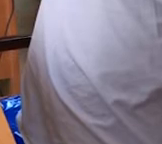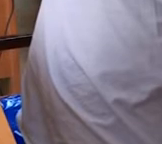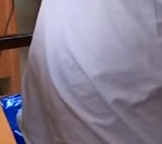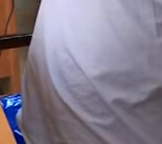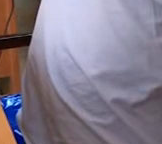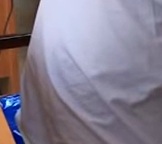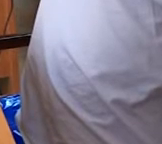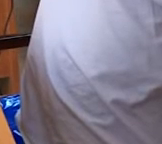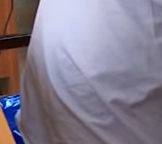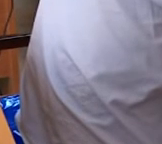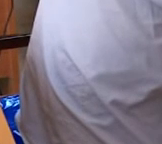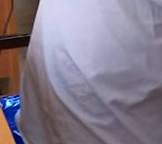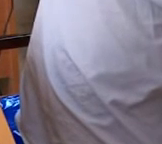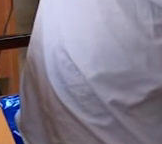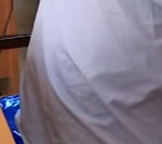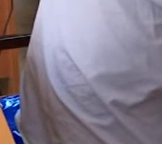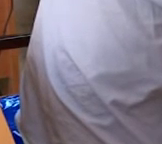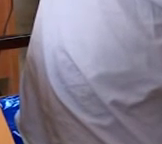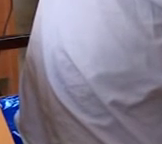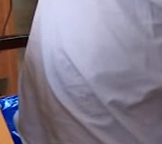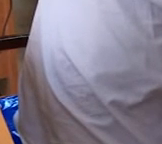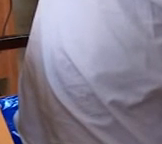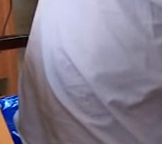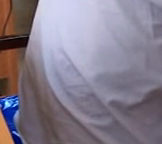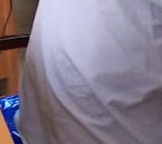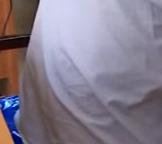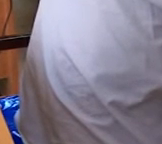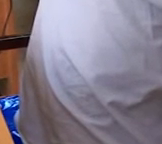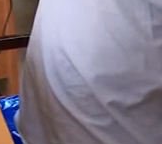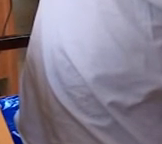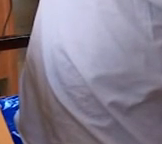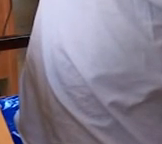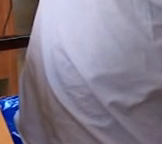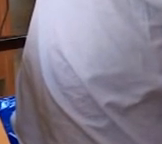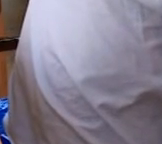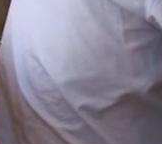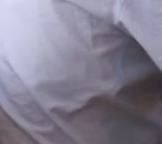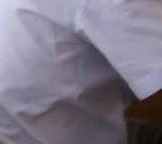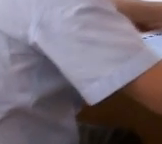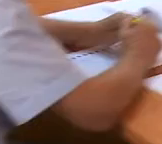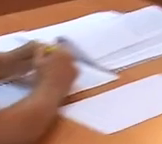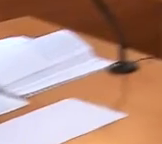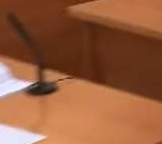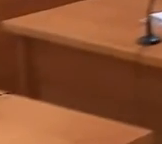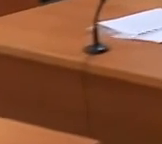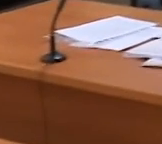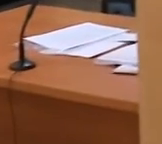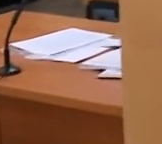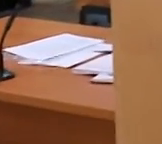будь ласка, свого товариша Зімцова, як товариша, як людину. Хороший людина,